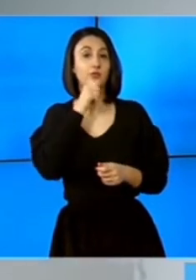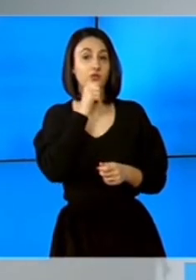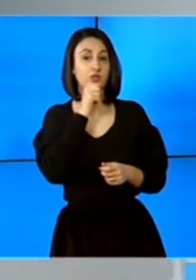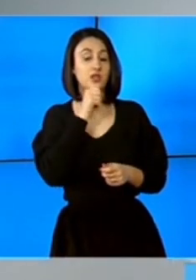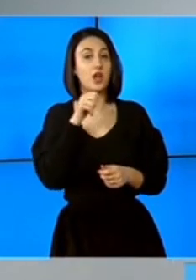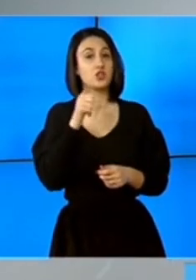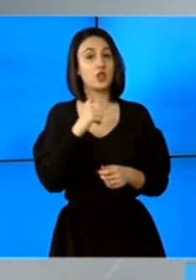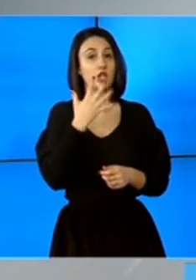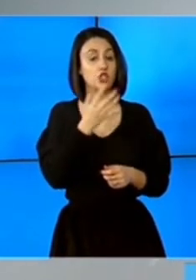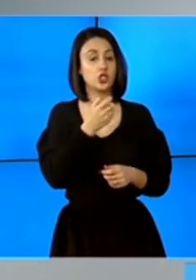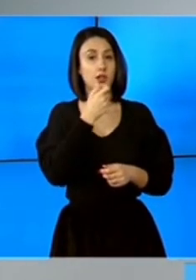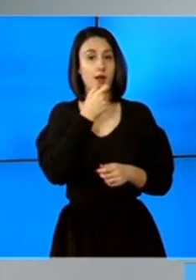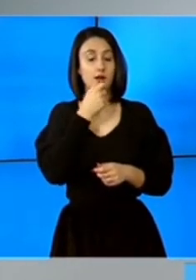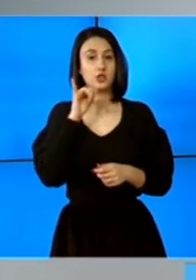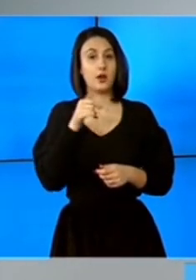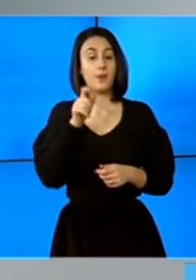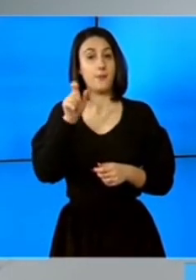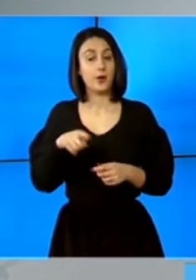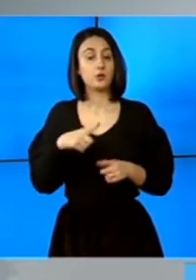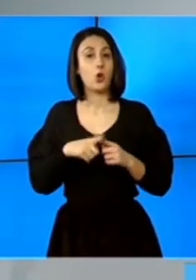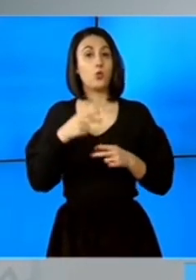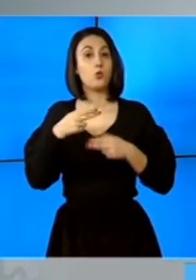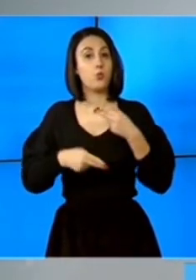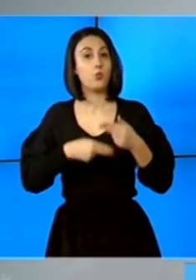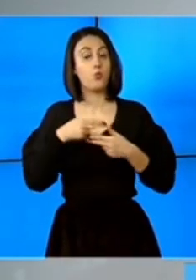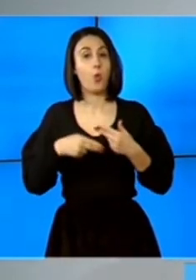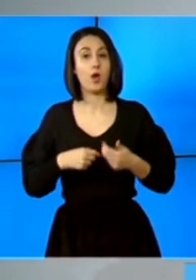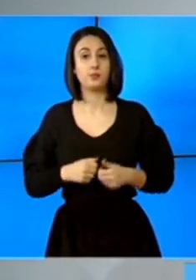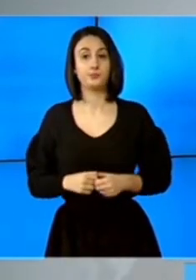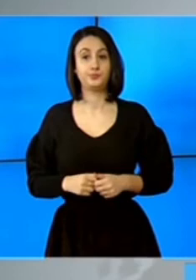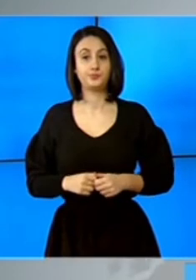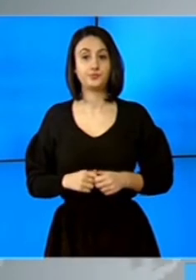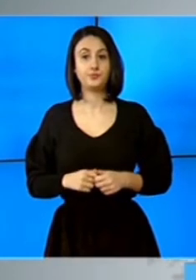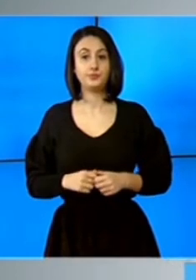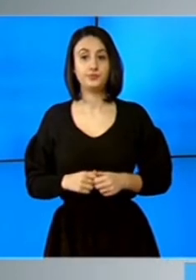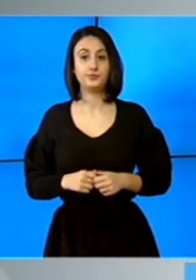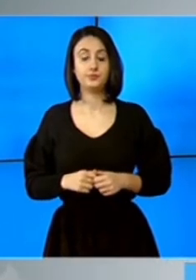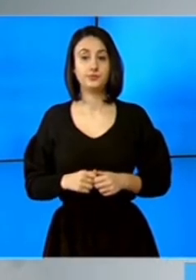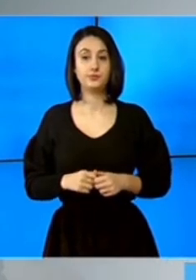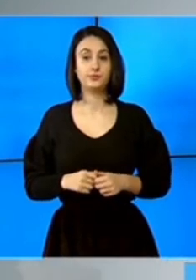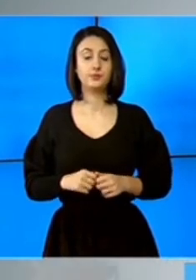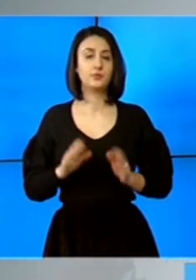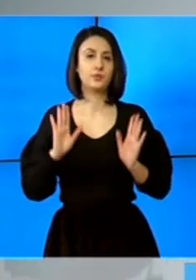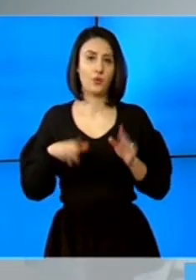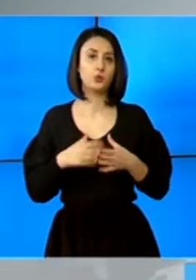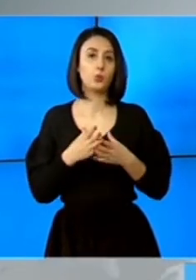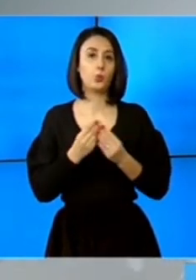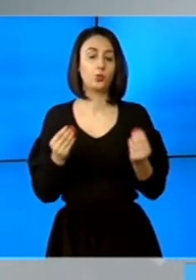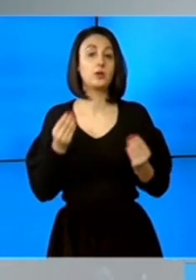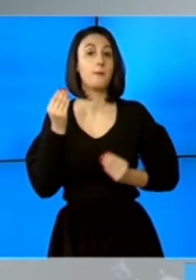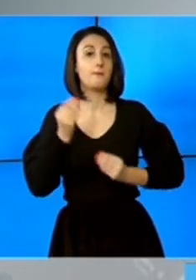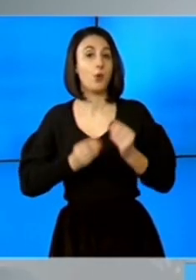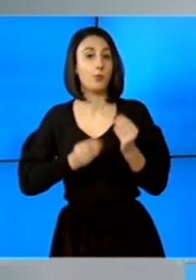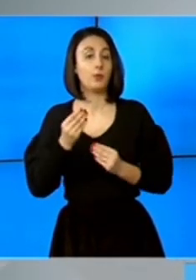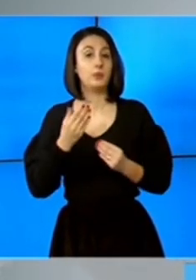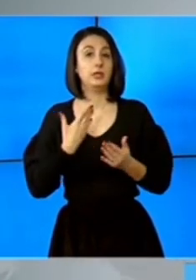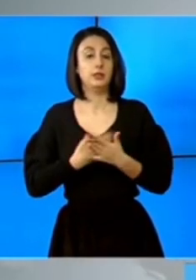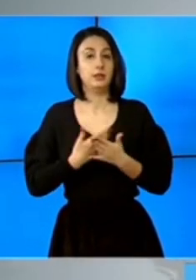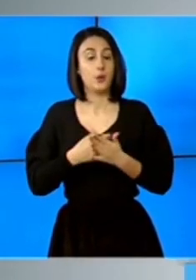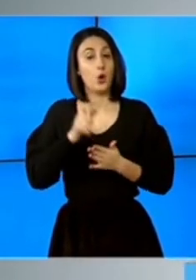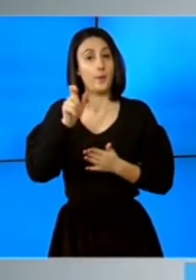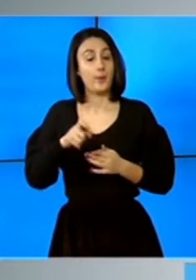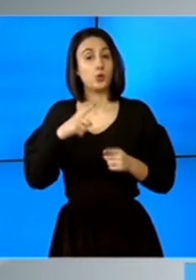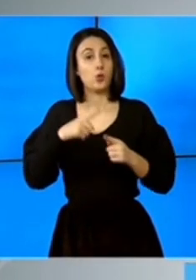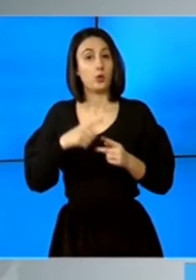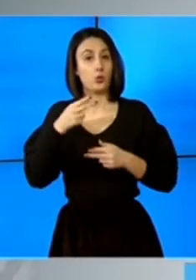65 de ani, dar și persoane cu boli cronice iar acestea au întâmpinat mari probleme pentru că persoanele